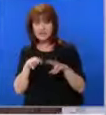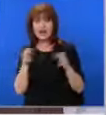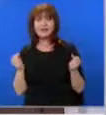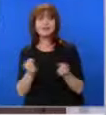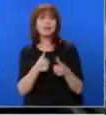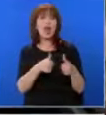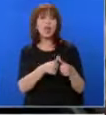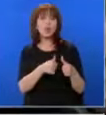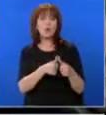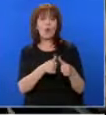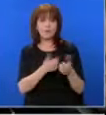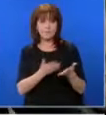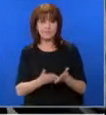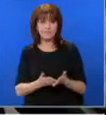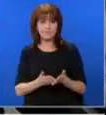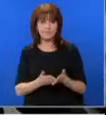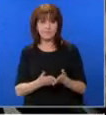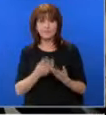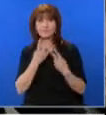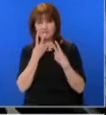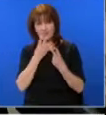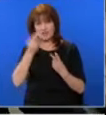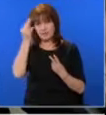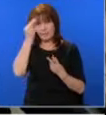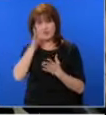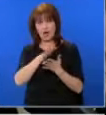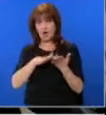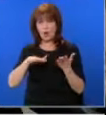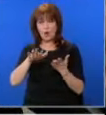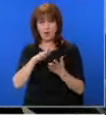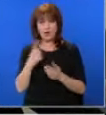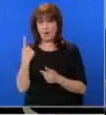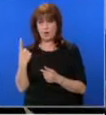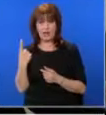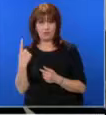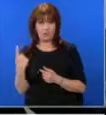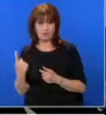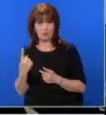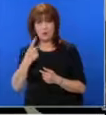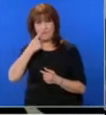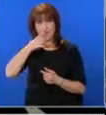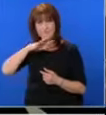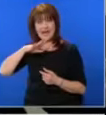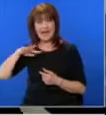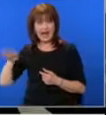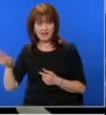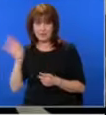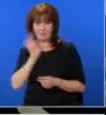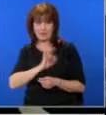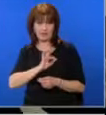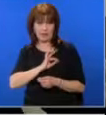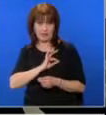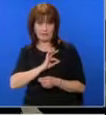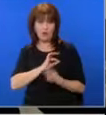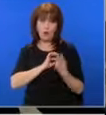на Лукойл. За да могат българите да видят, че от едното милиарди печелят,